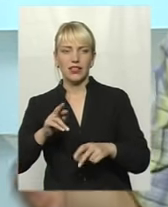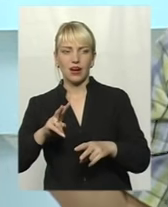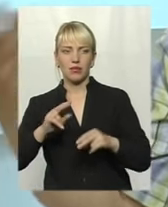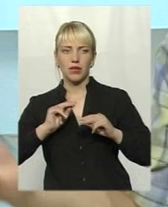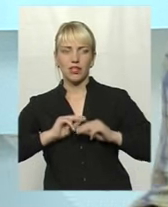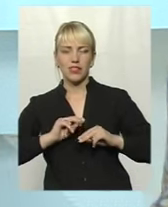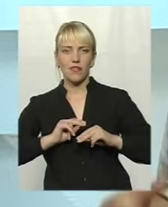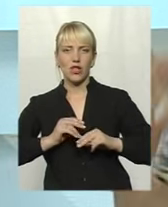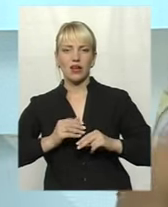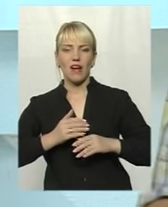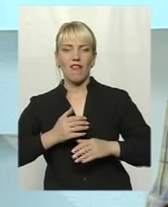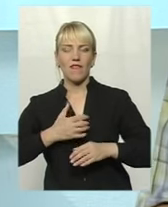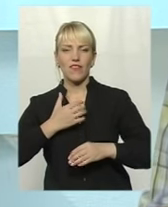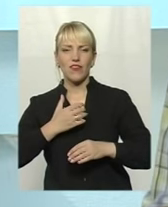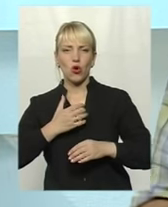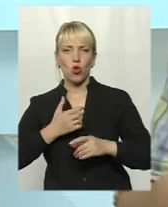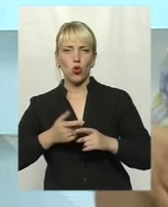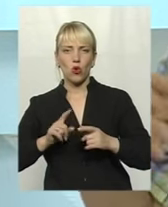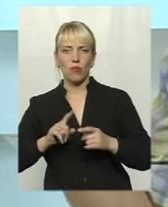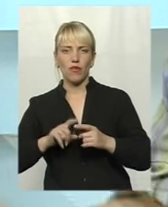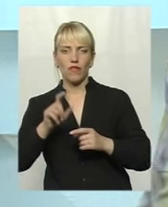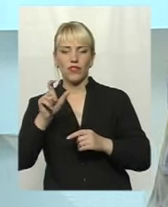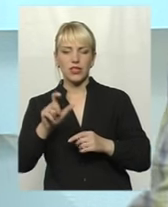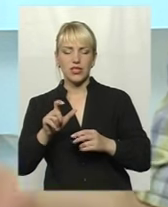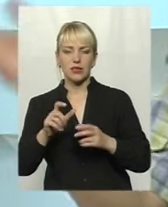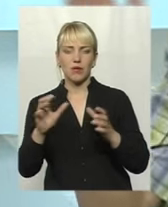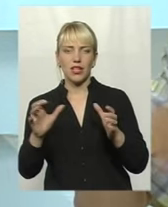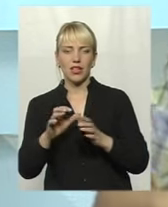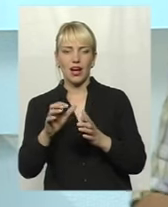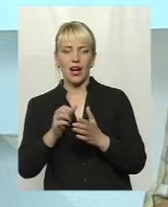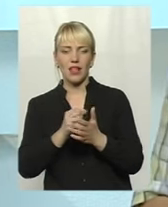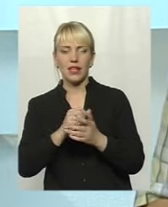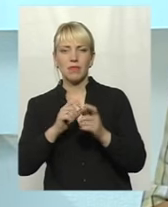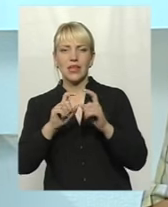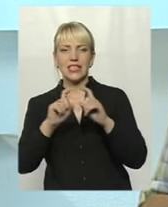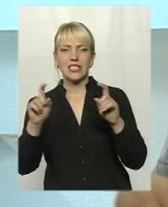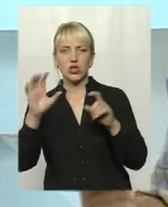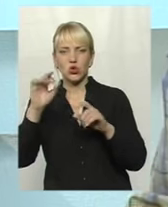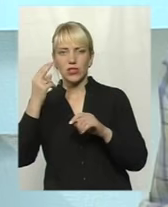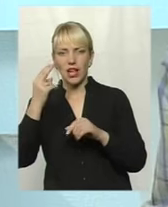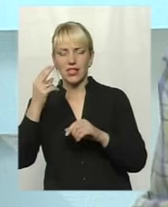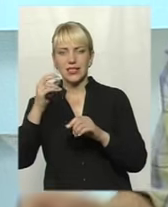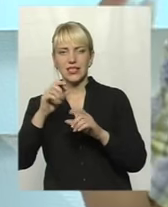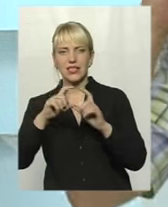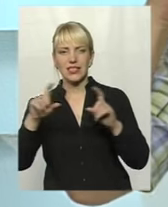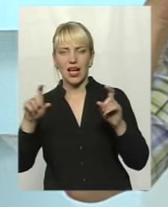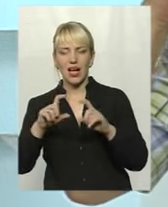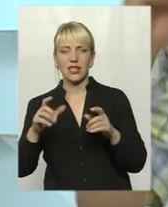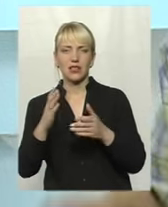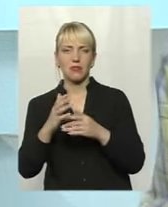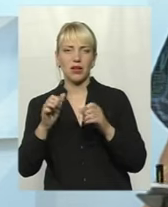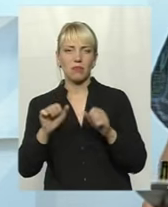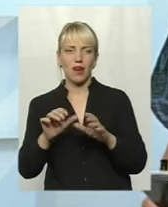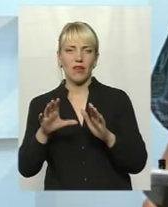виконкому, як член виконкому, він відповідає за збереження мережі соціально-куртурних закладів, має право вносити пропозиції. Тобто, по